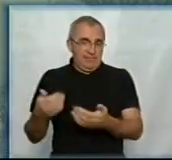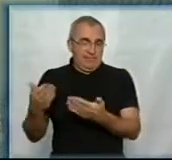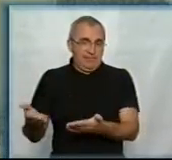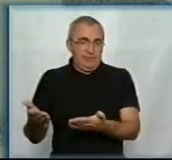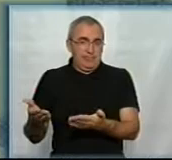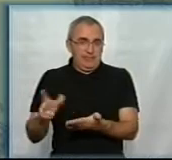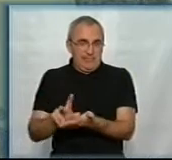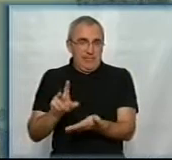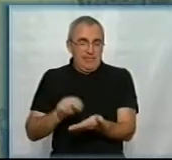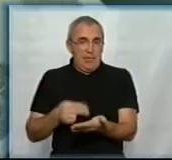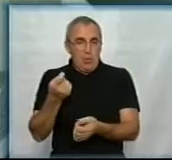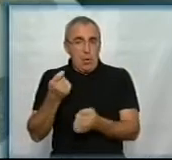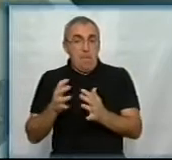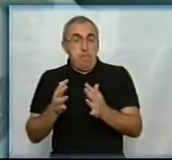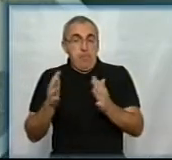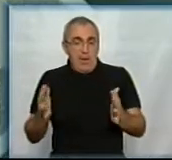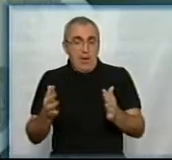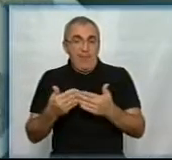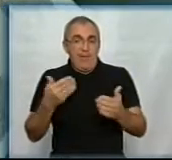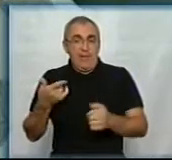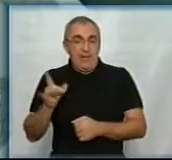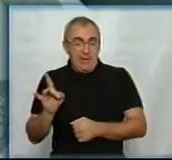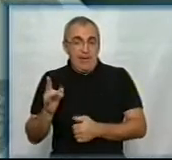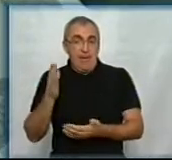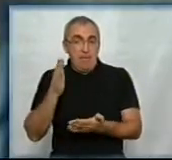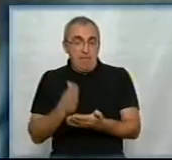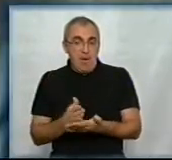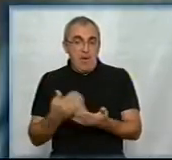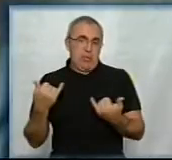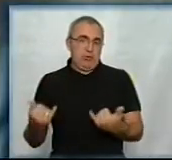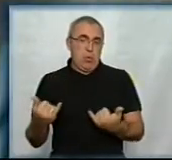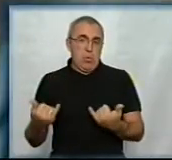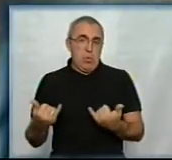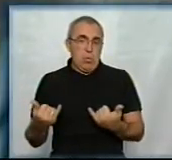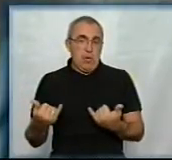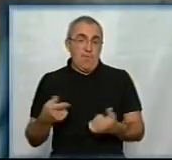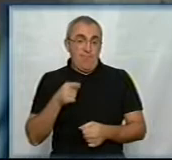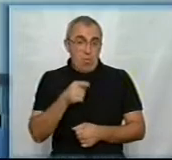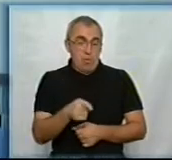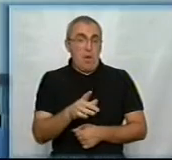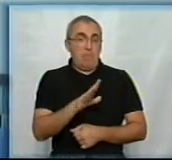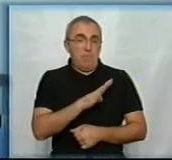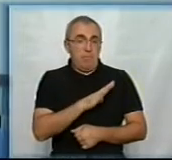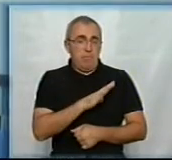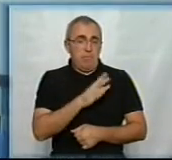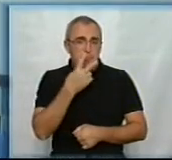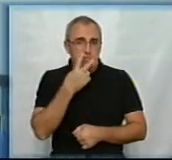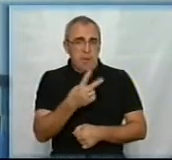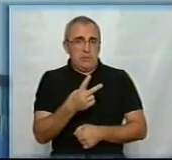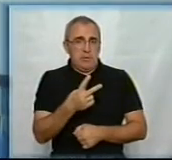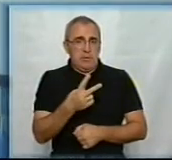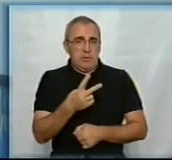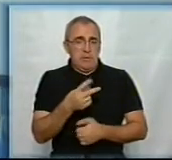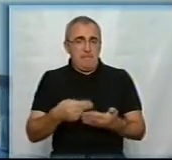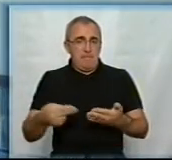Вона була трошки більше від гривні, яка мала сьогодні. Вона була